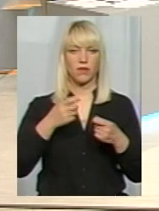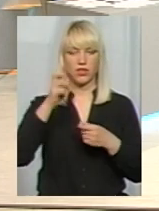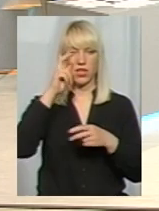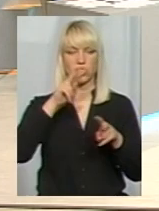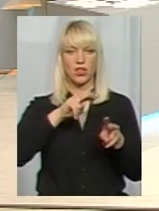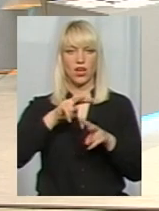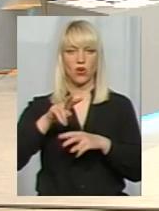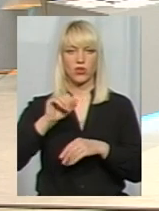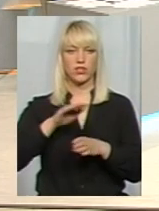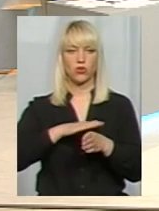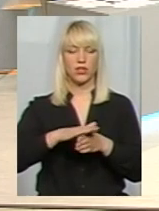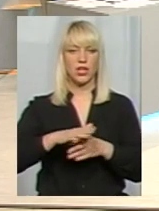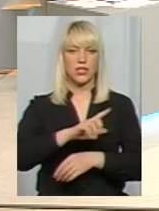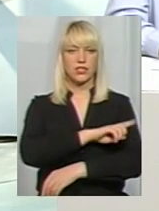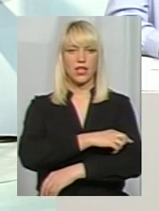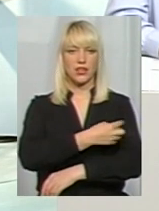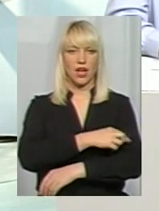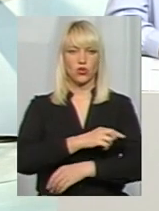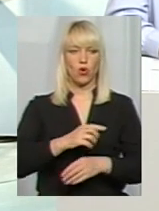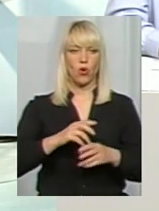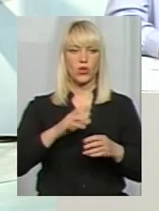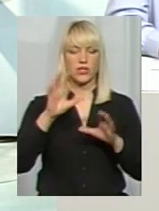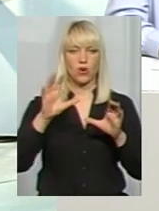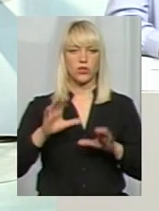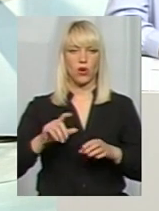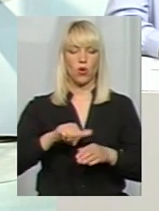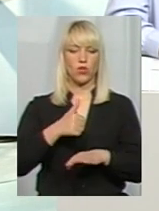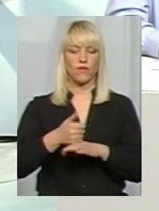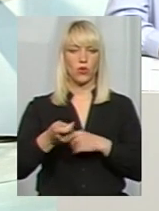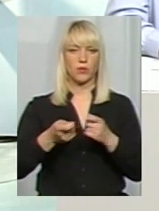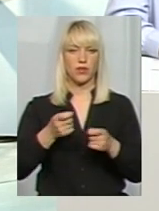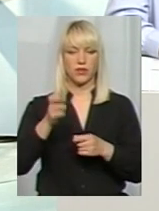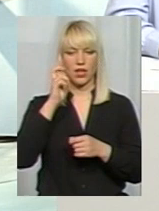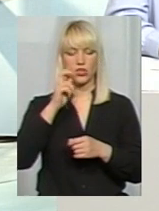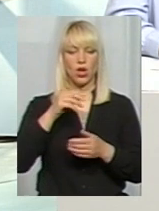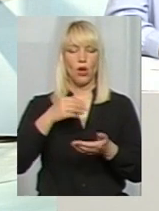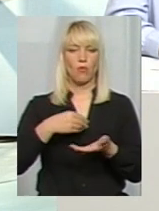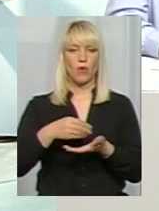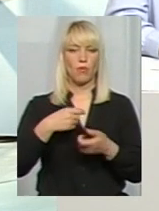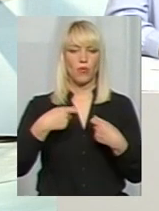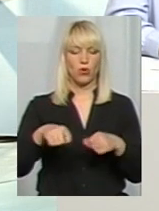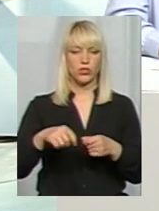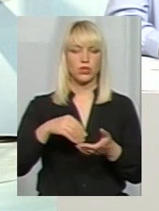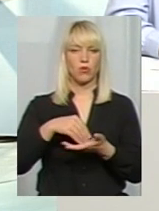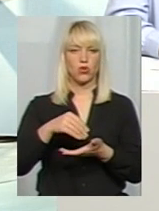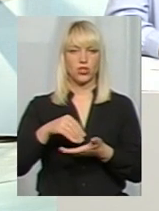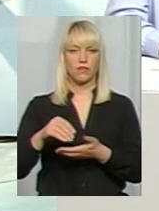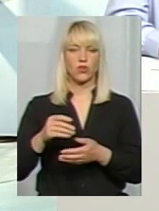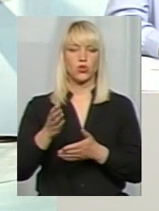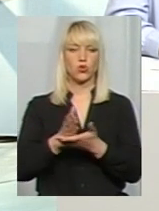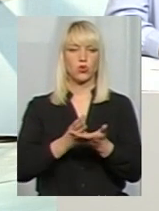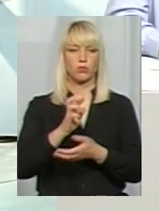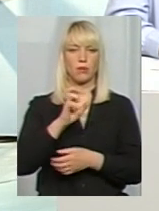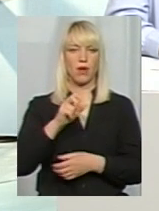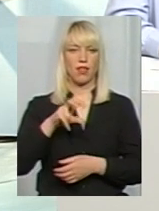нагляду за дотриманням санітарного законодавства Головного управління Держпродспоживслужби в області Ігор Баланюк та